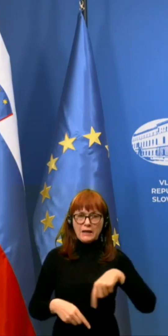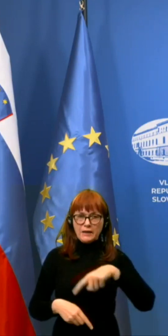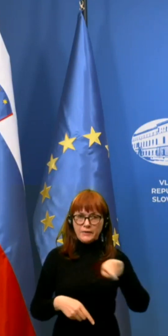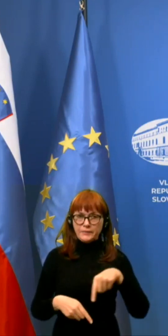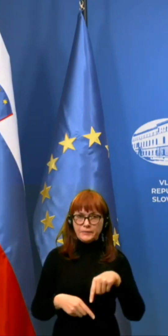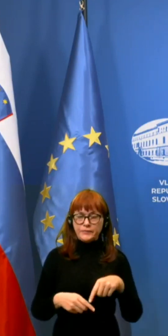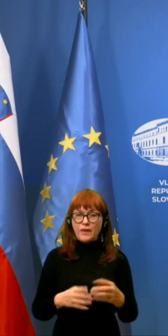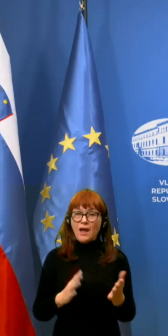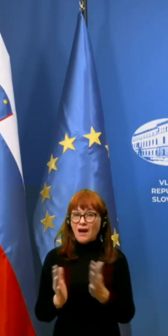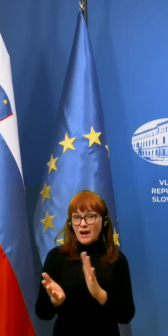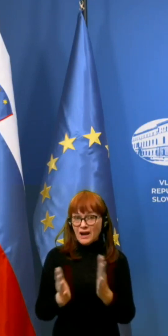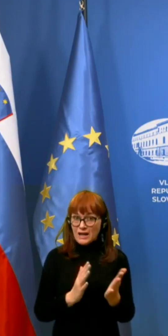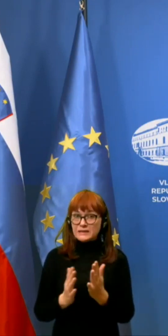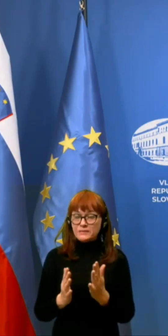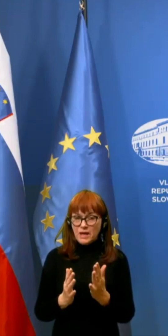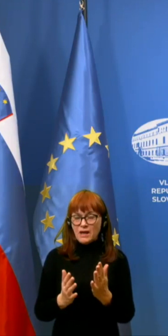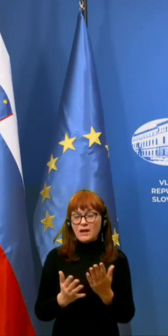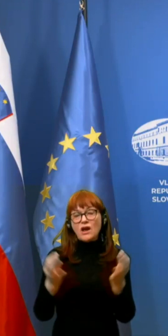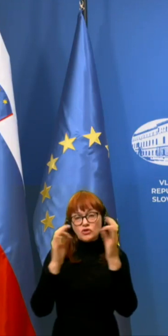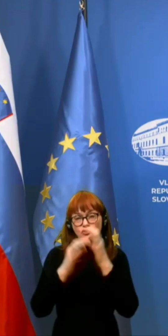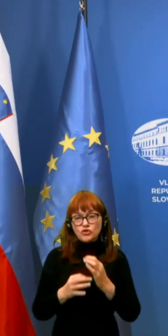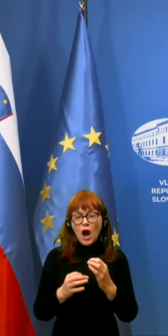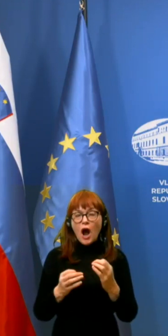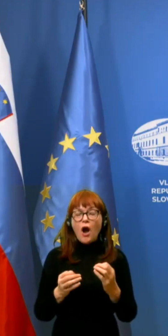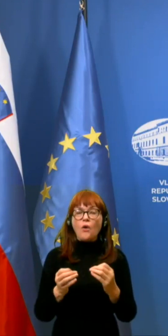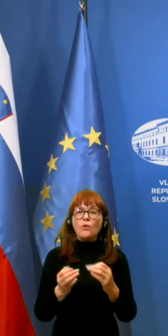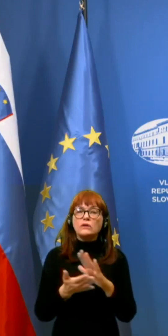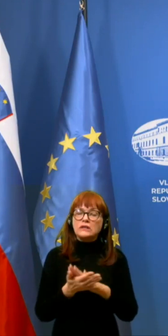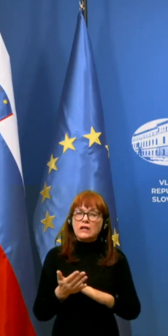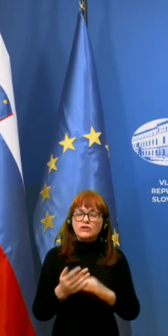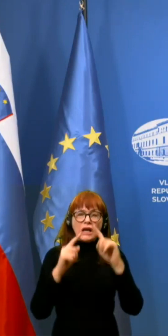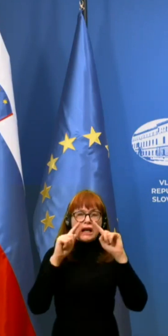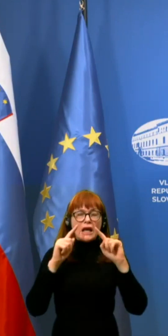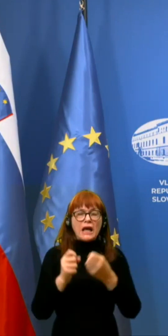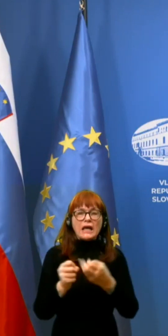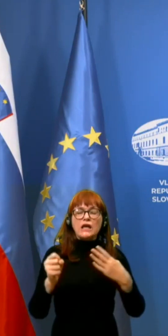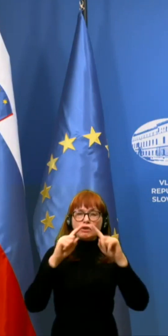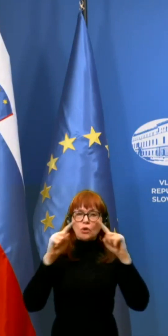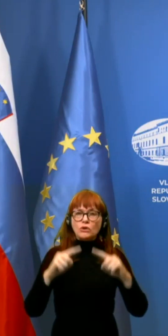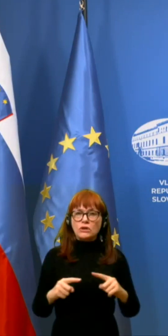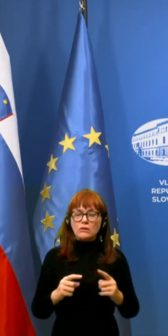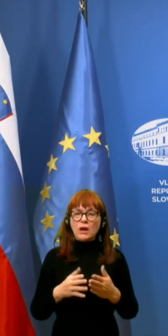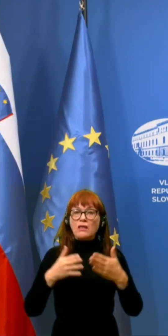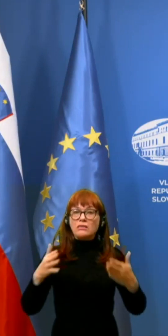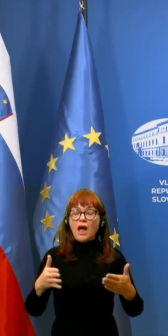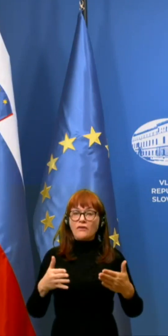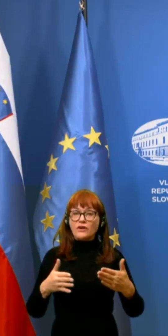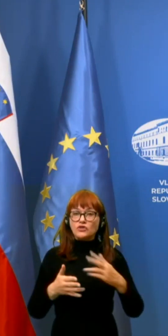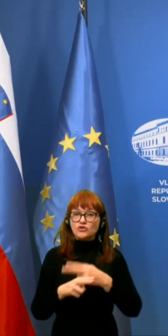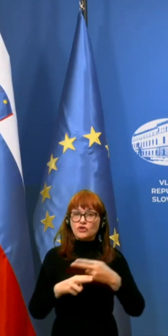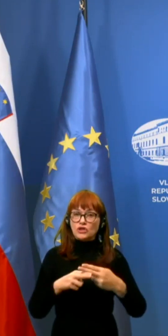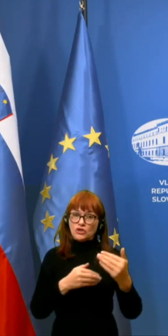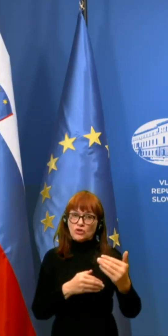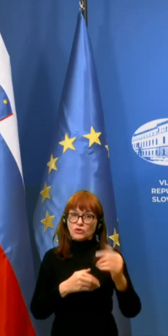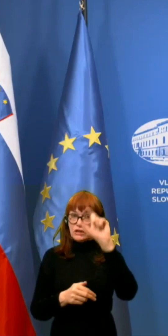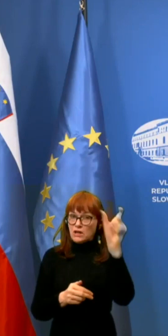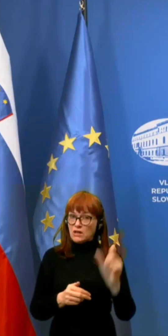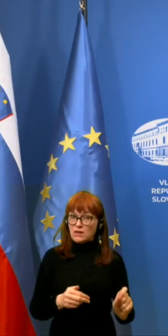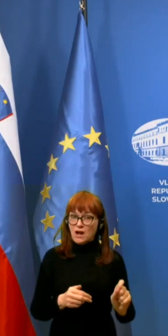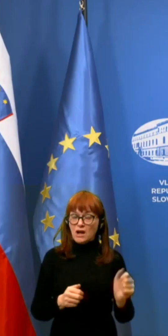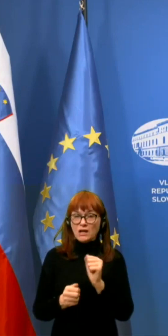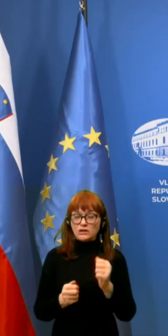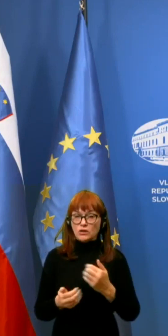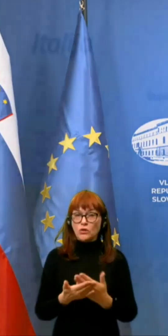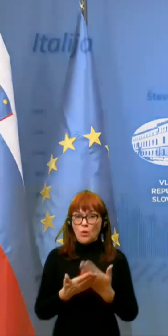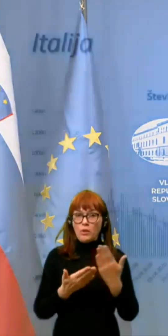Razmere so se žal začele hitro slabšati tudi v naši največji sosedi Italiji, zato predlagam, da zdaj